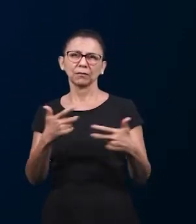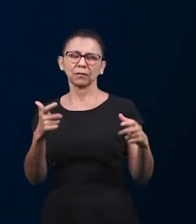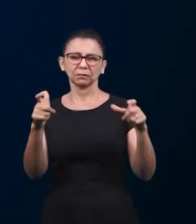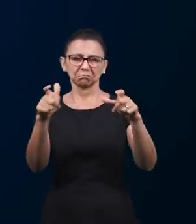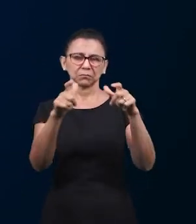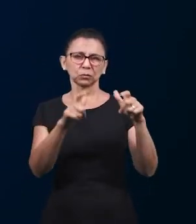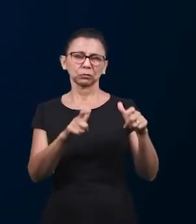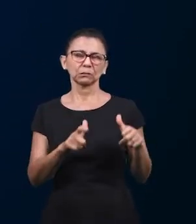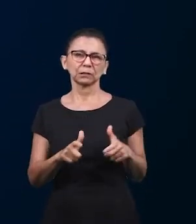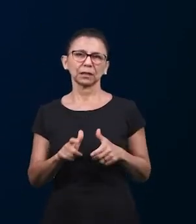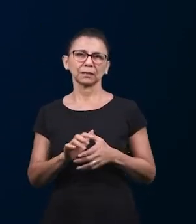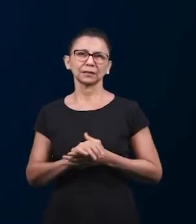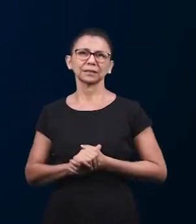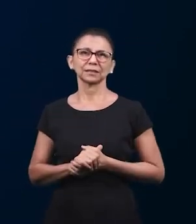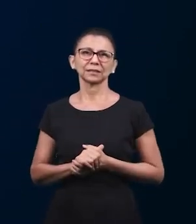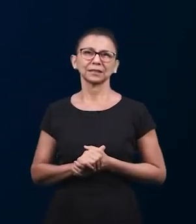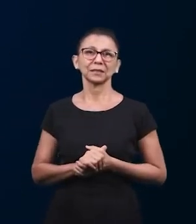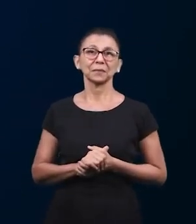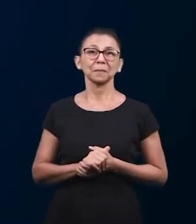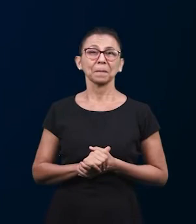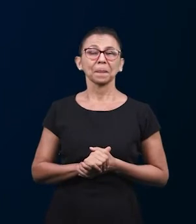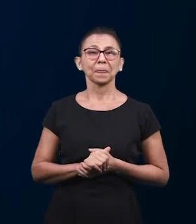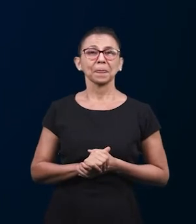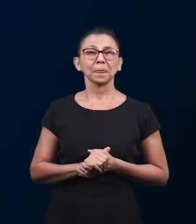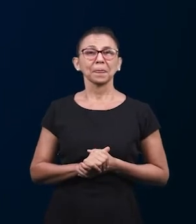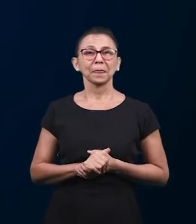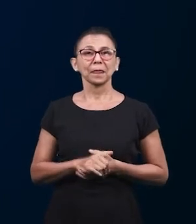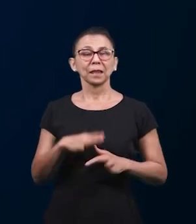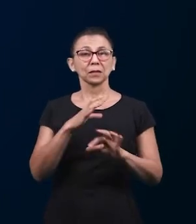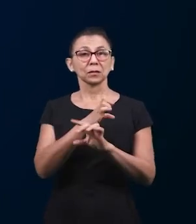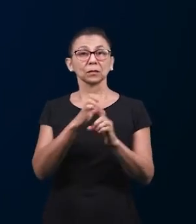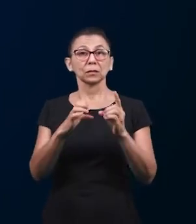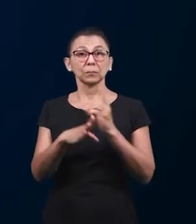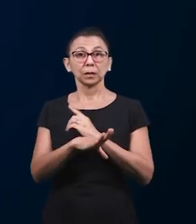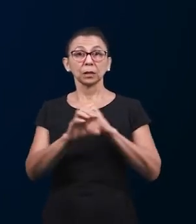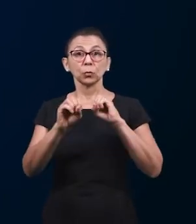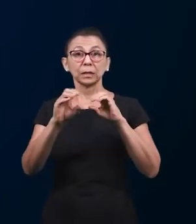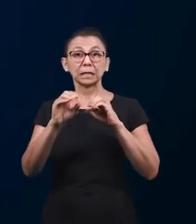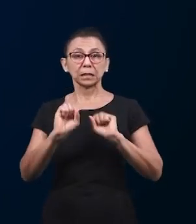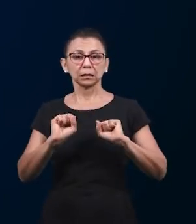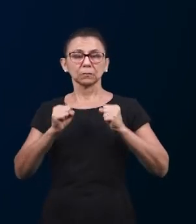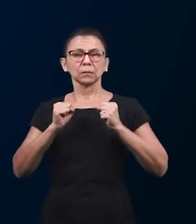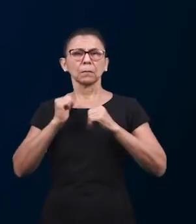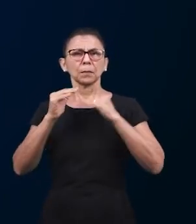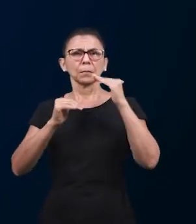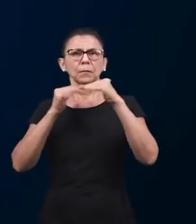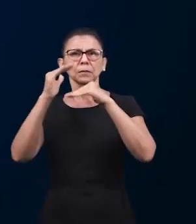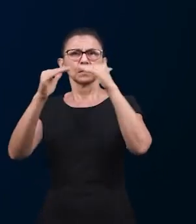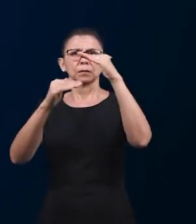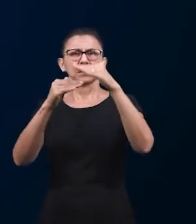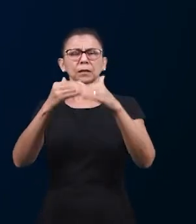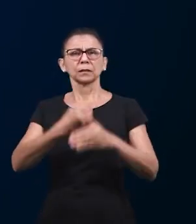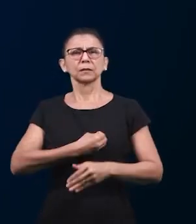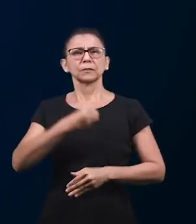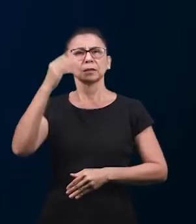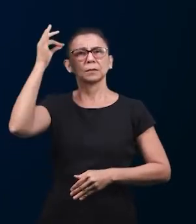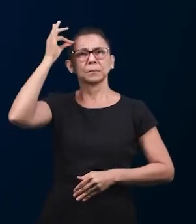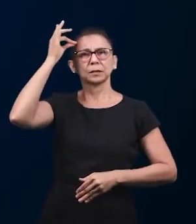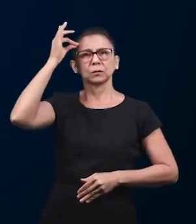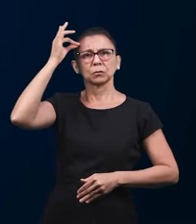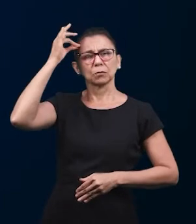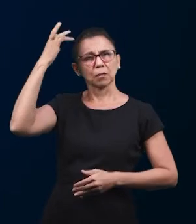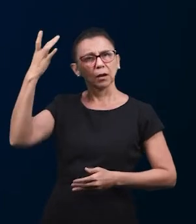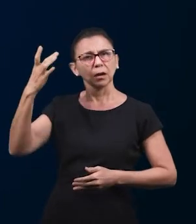Люксембурге мы видим как учение воскресной библейской школы оно помогает нам